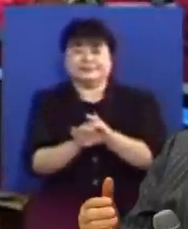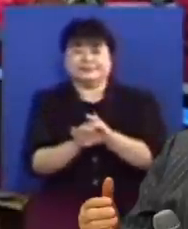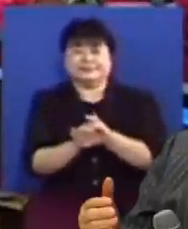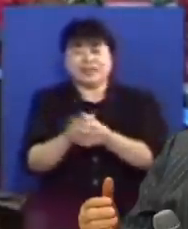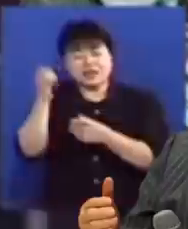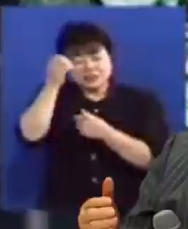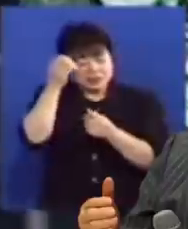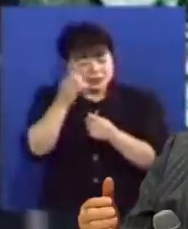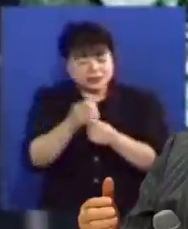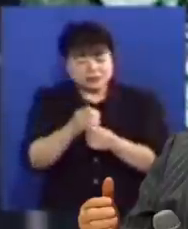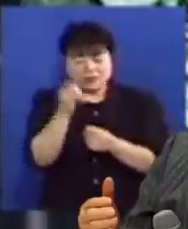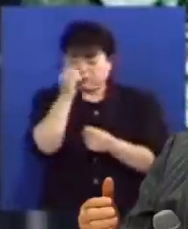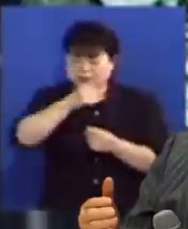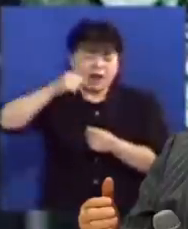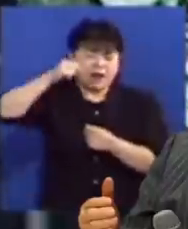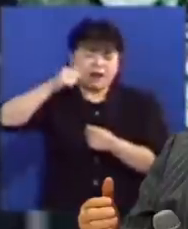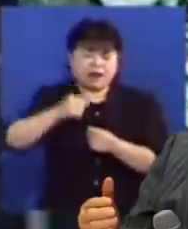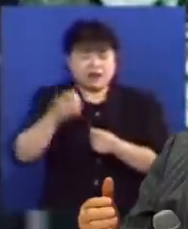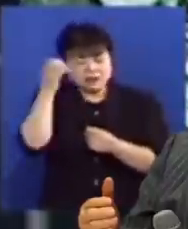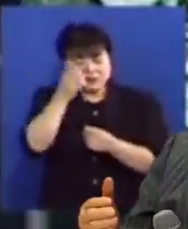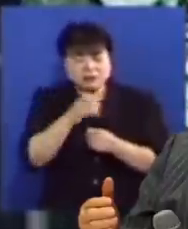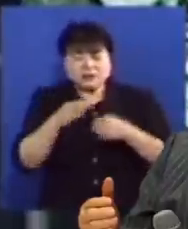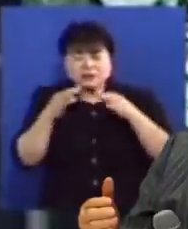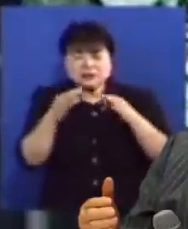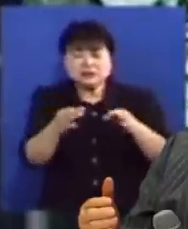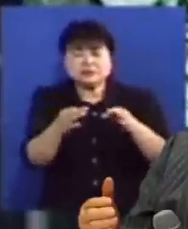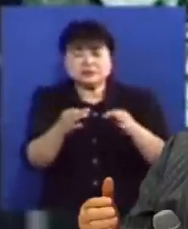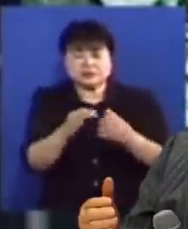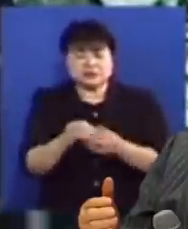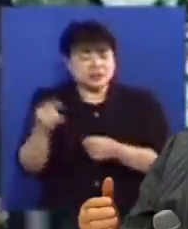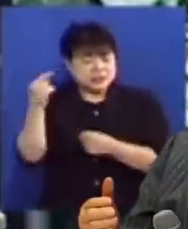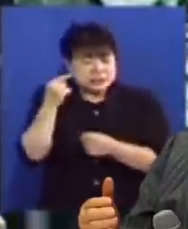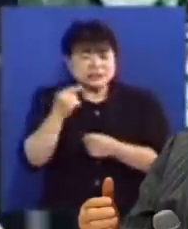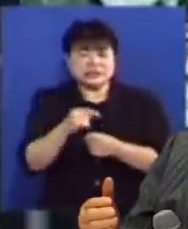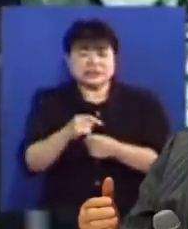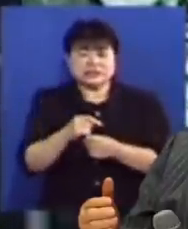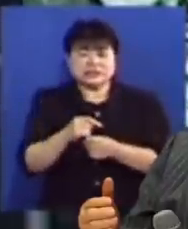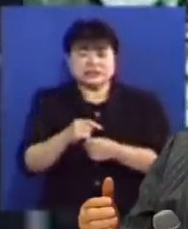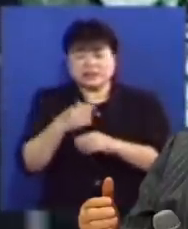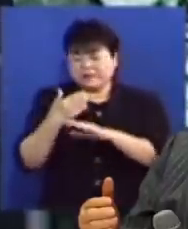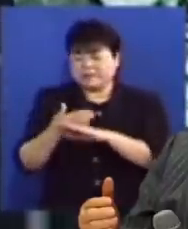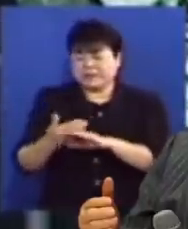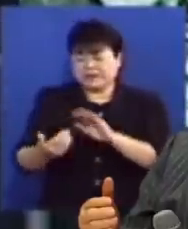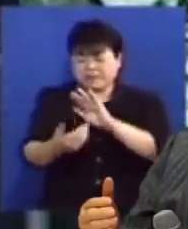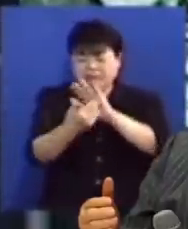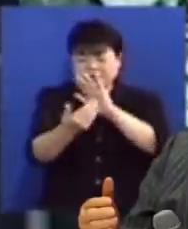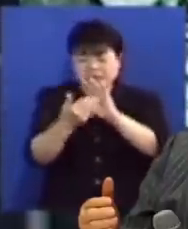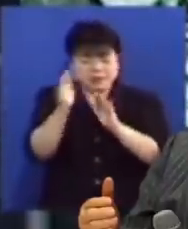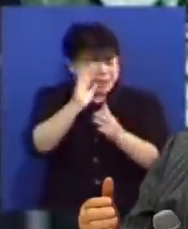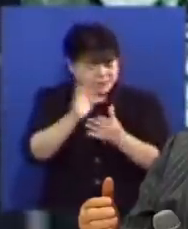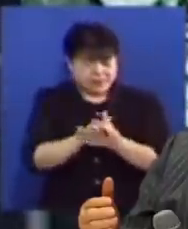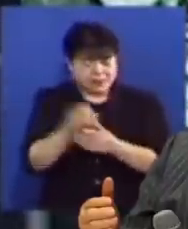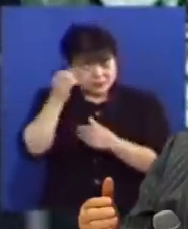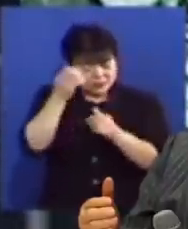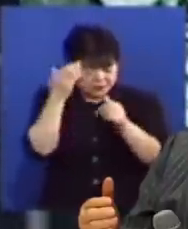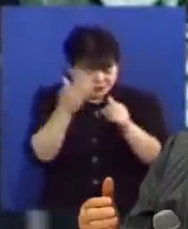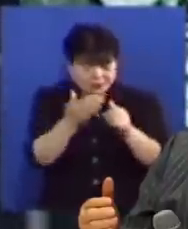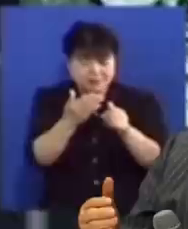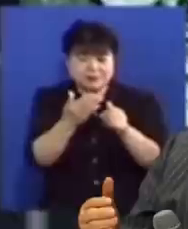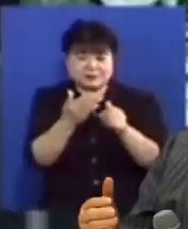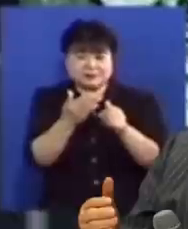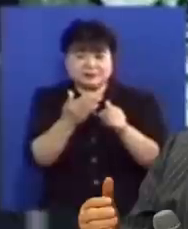성령을 거역하고 성령의 음성이 자꾸 들리는 것도 자꾸 반대하고 반대하면 성령이